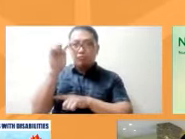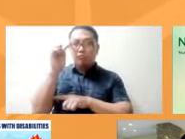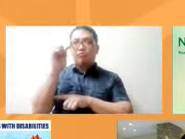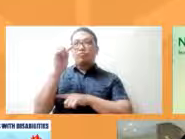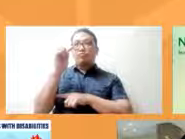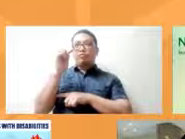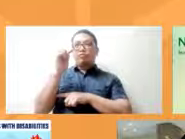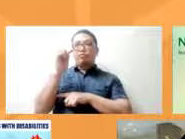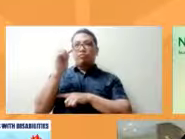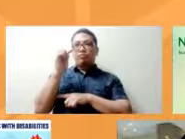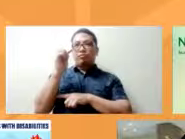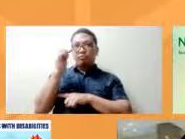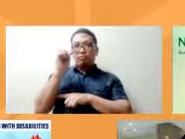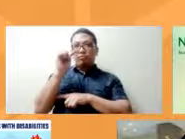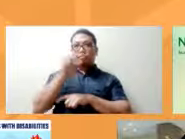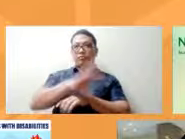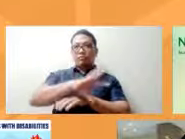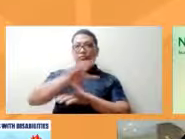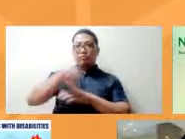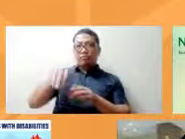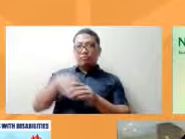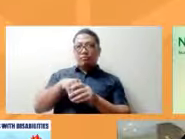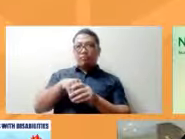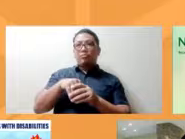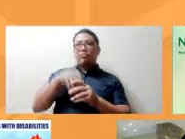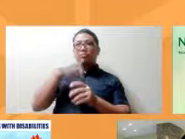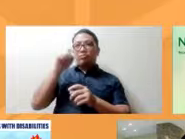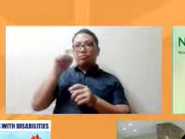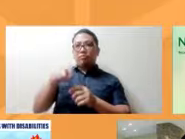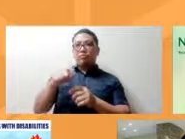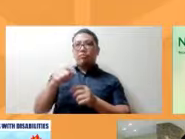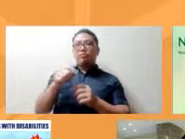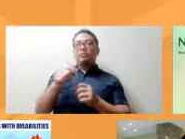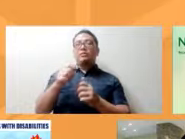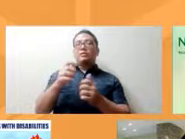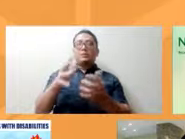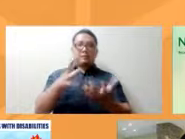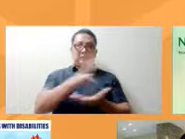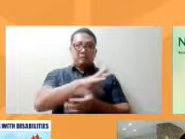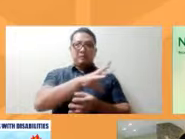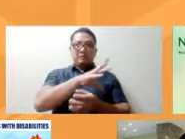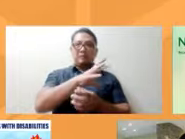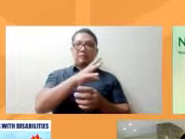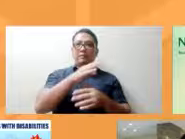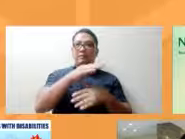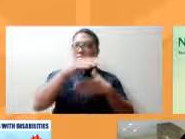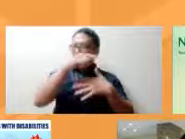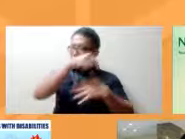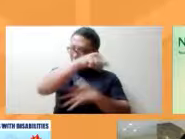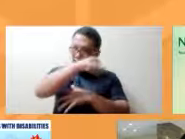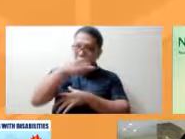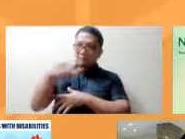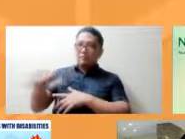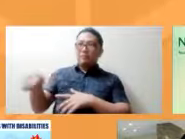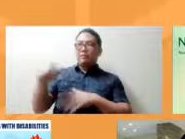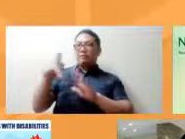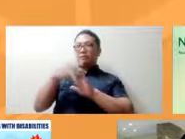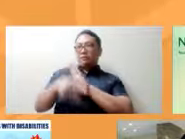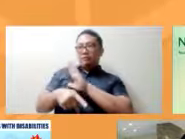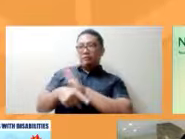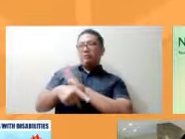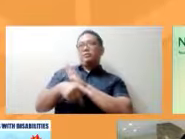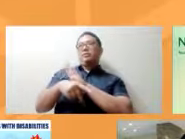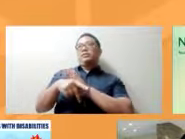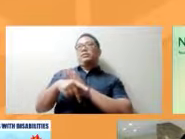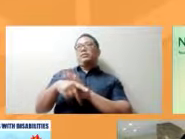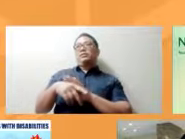isinama sila maging makabuluhan ang anumang pulisiya at